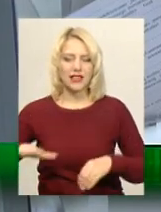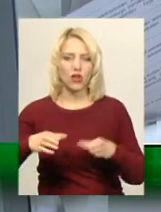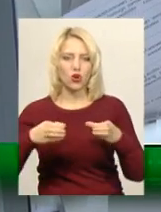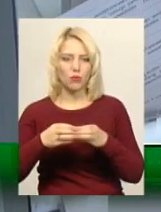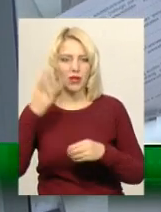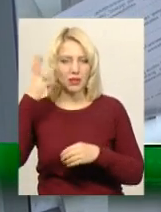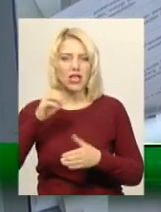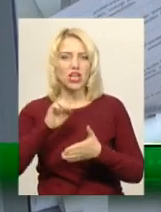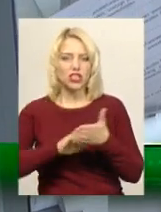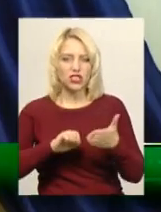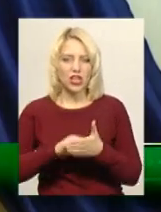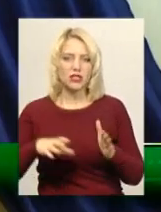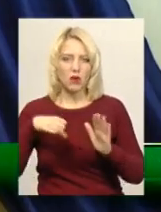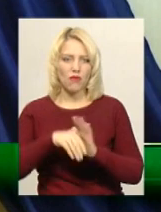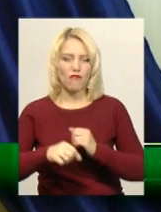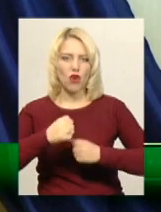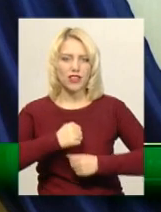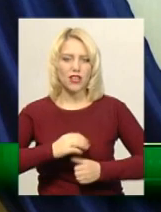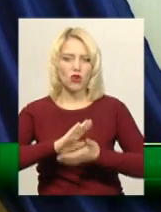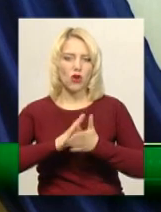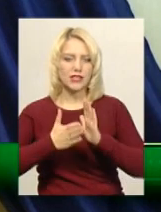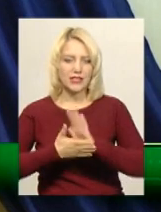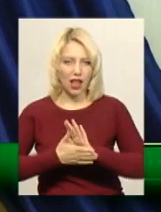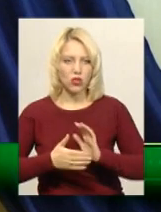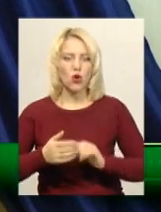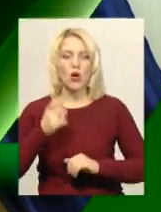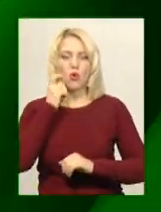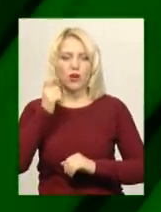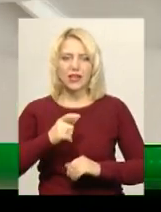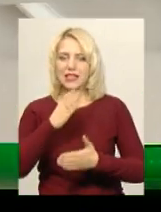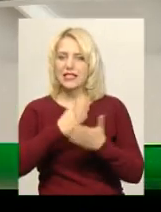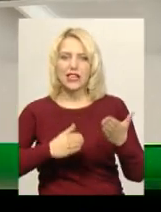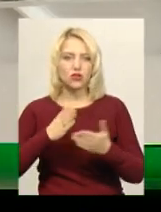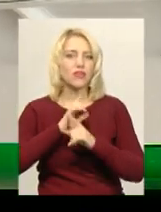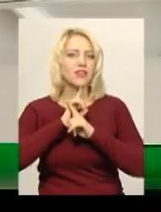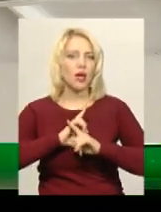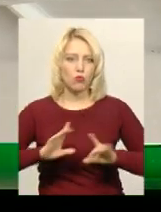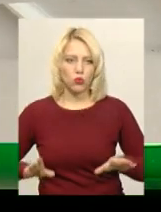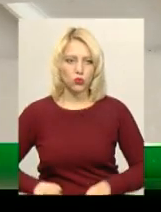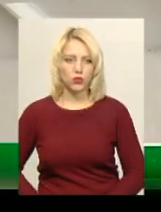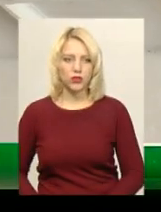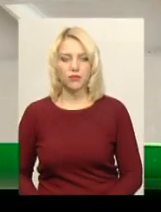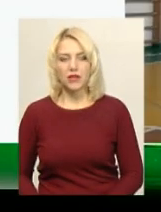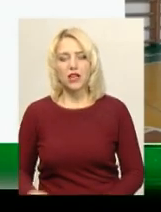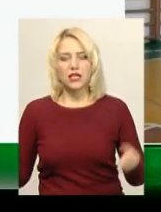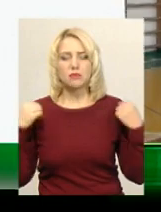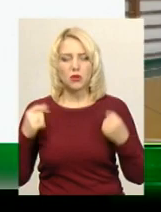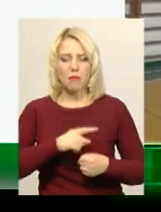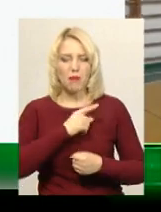Хмельниччини через запровадження воєнного стану у 10 областях України скасовувати не будуть. Спортивні майстер-класи відбулись